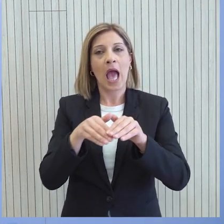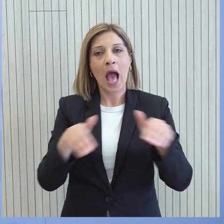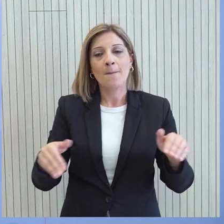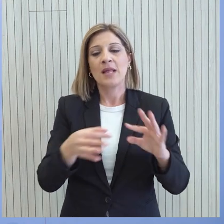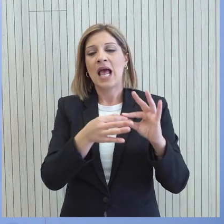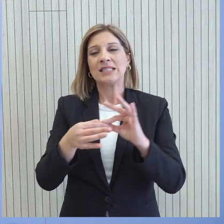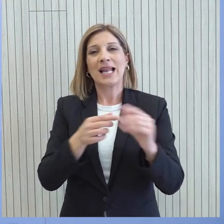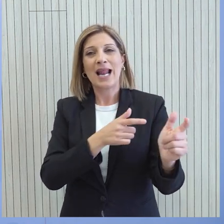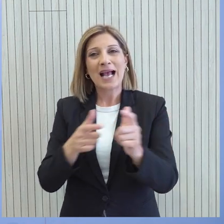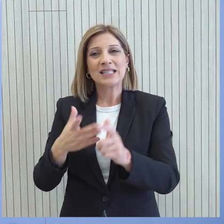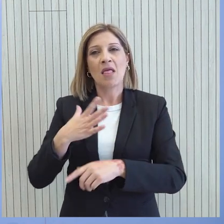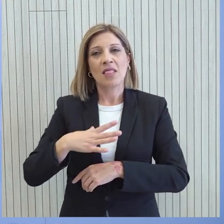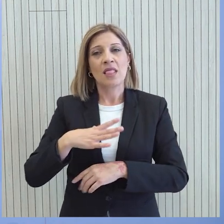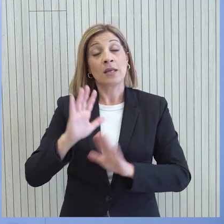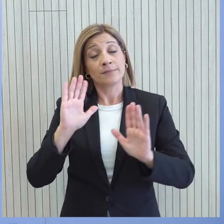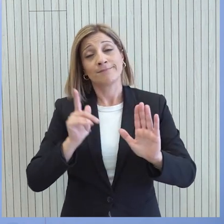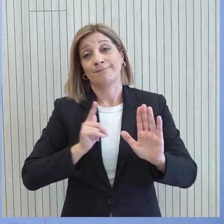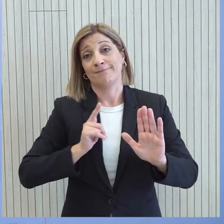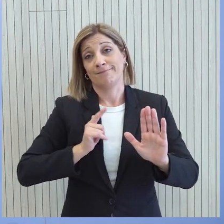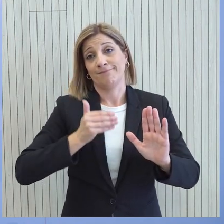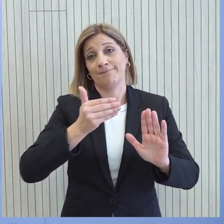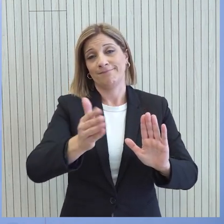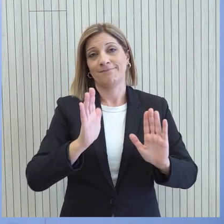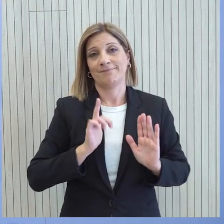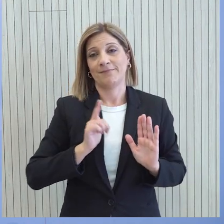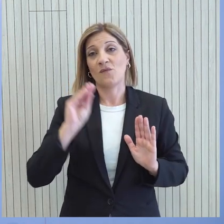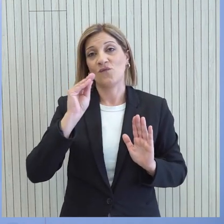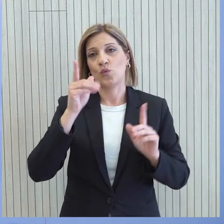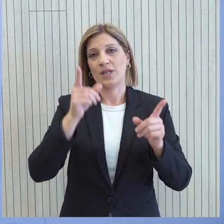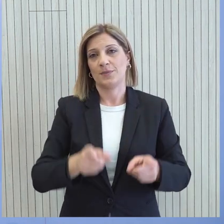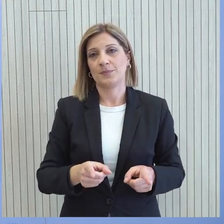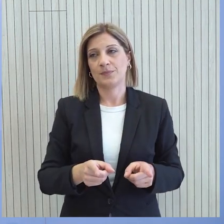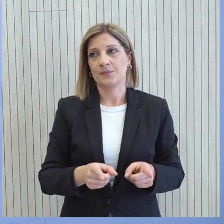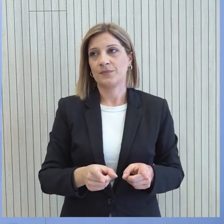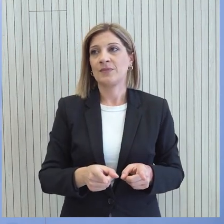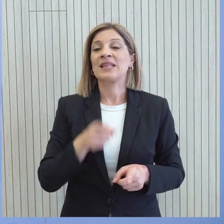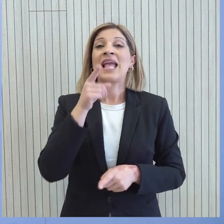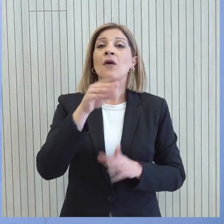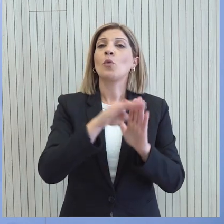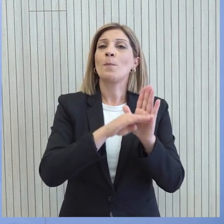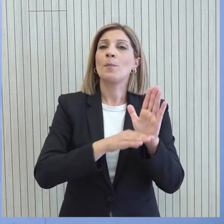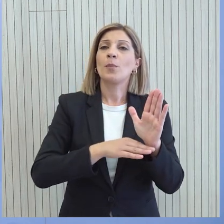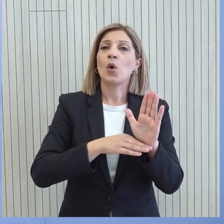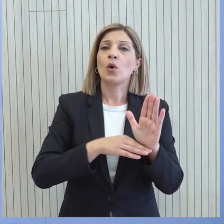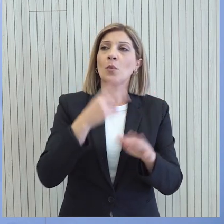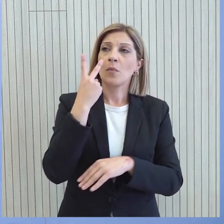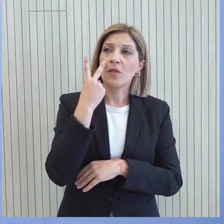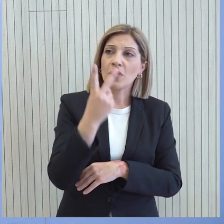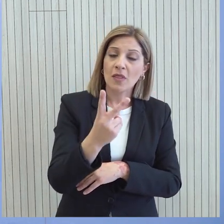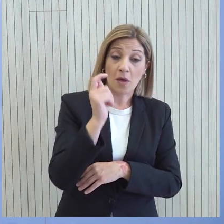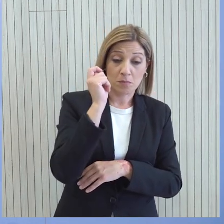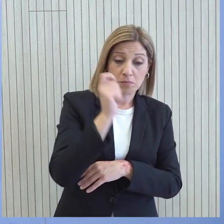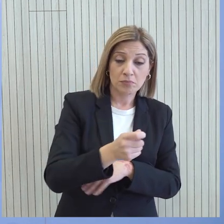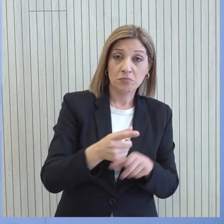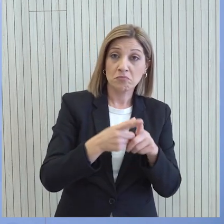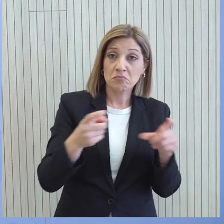παραμέτρου Ως προς την επέκταση της περίοδος της άρσης του Εμπάρκου Ως προς το εξοπλιστικό πρόγραμμα Αντιλαμβάνεστε τα δύο είναι συνηφασμένα Το κατά